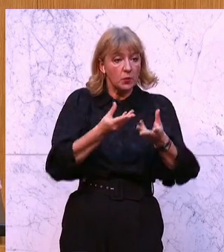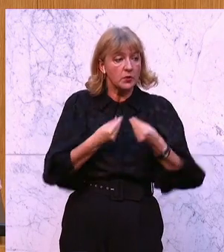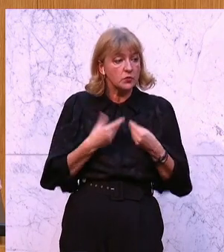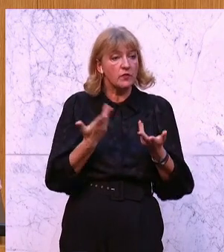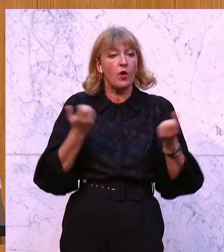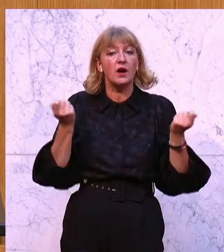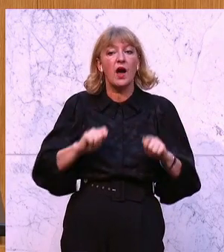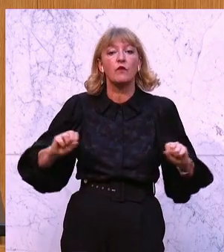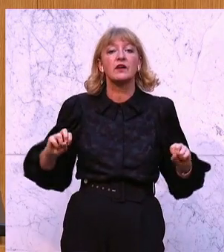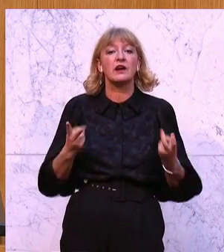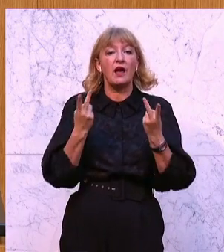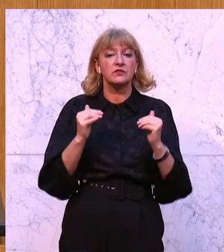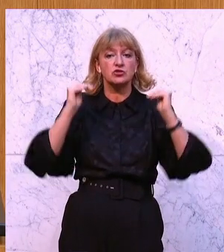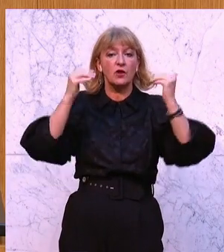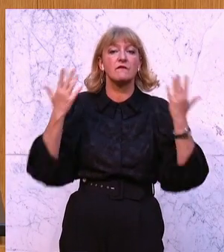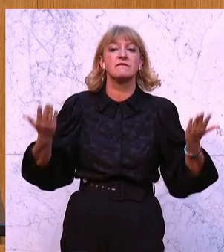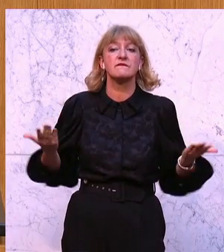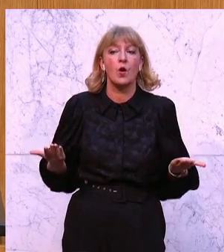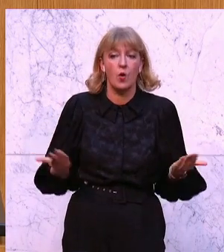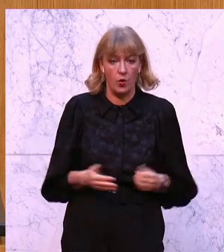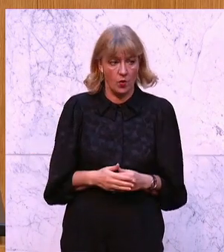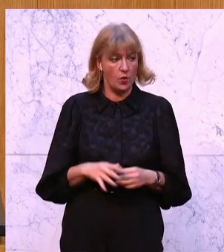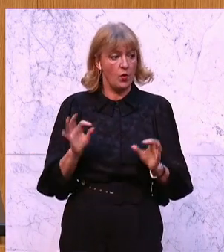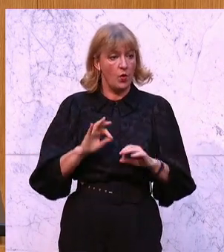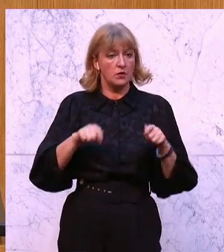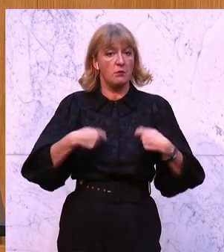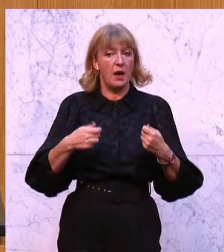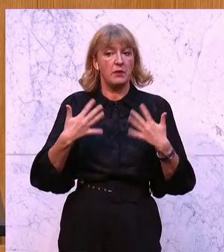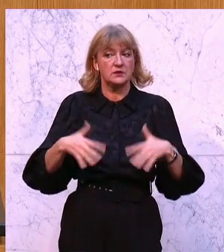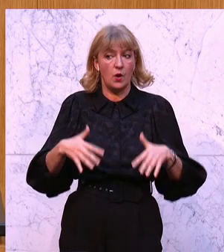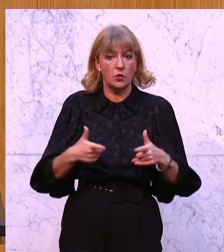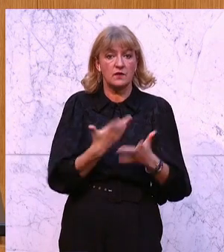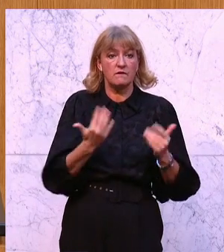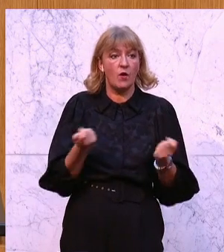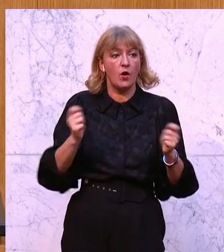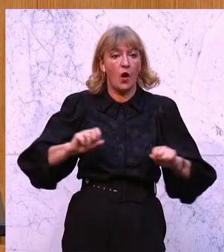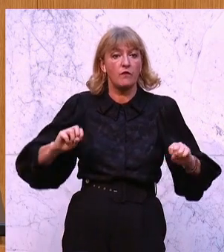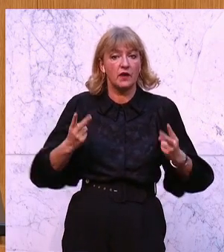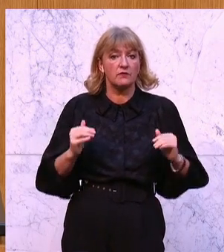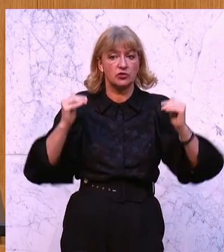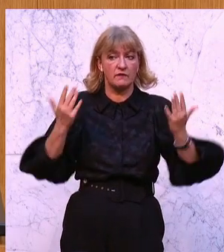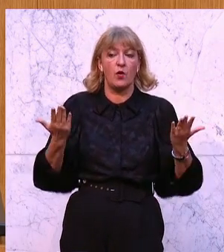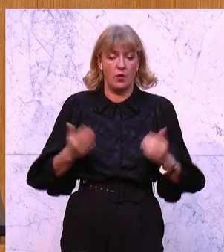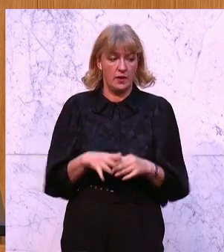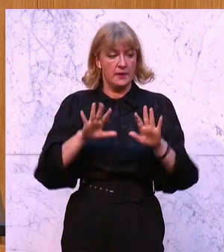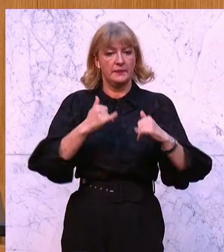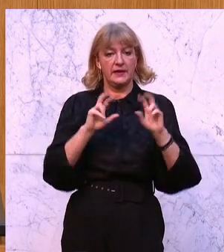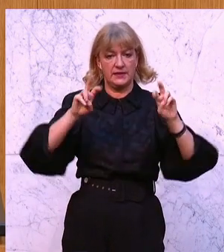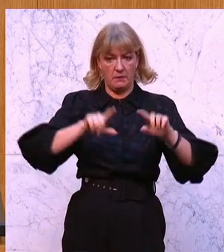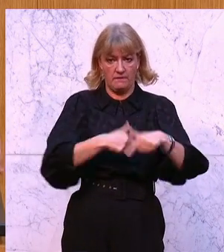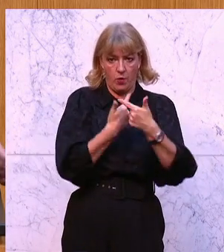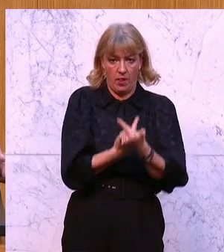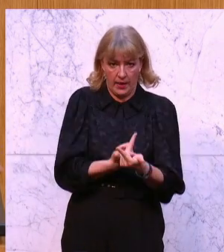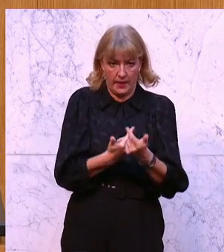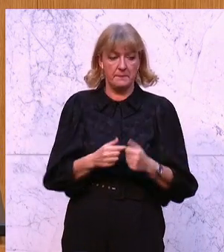da die Kaufkraftsteigerungen? Oder wo sind die Kaufkraftsteigerungen bei den Arbeitslosen, liebe Kolleginnen und Kollegen? Aber jetzt zur Vorlage. Und was wir